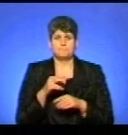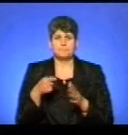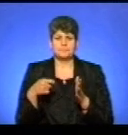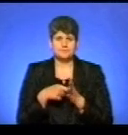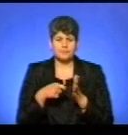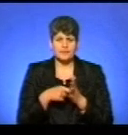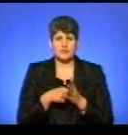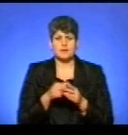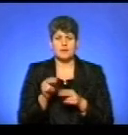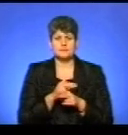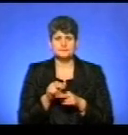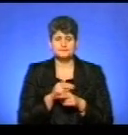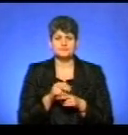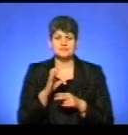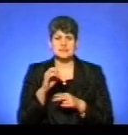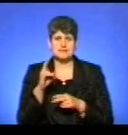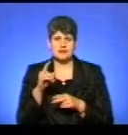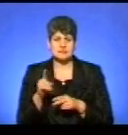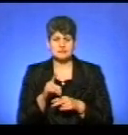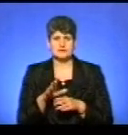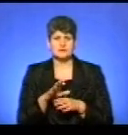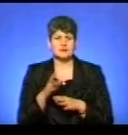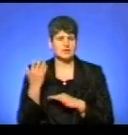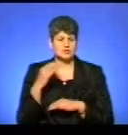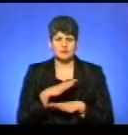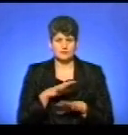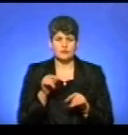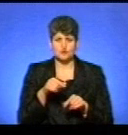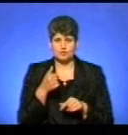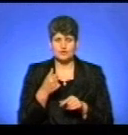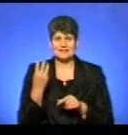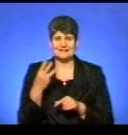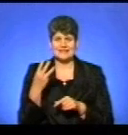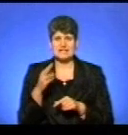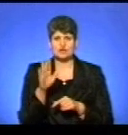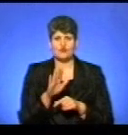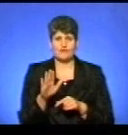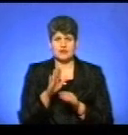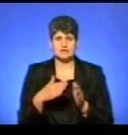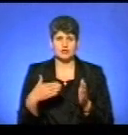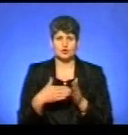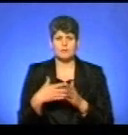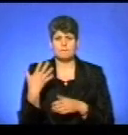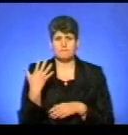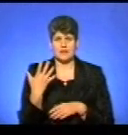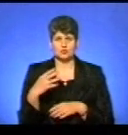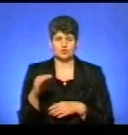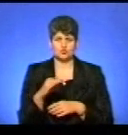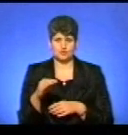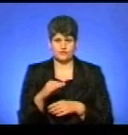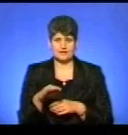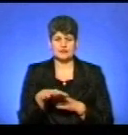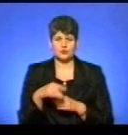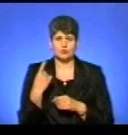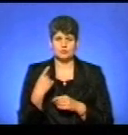профілактики сказу не було застосовано цього року, проведено в області, це від 30 вересня по 5 жовтня на